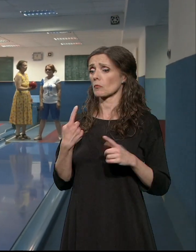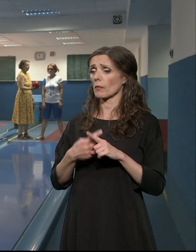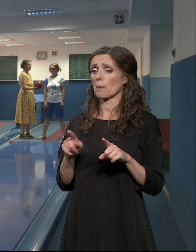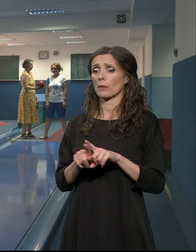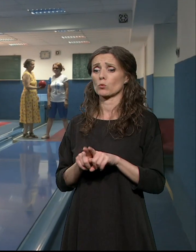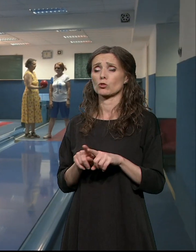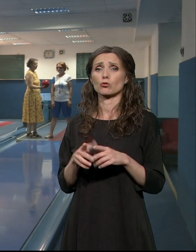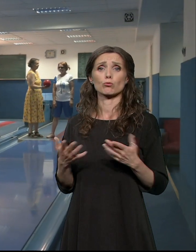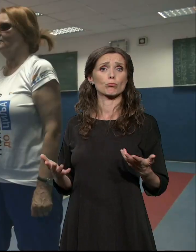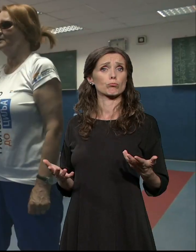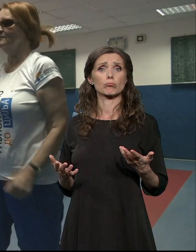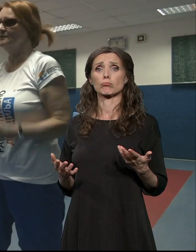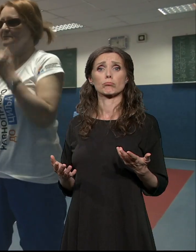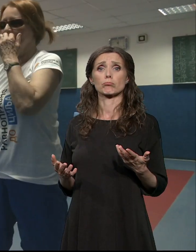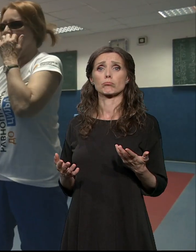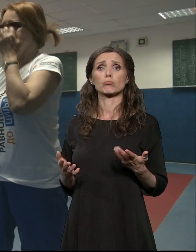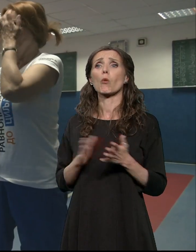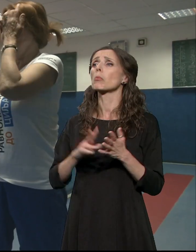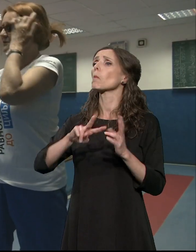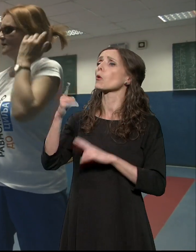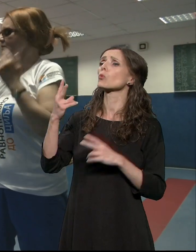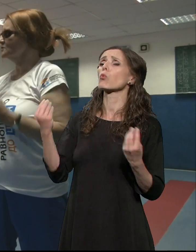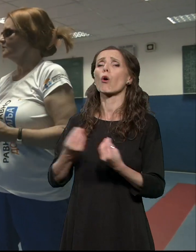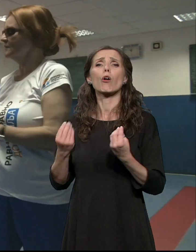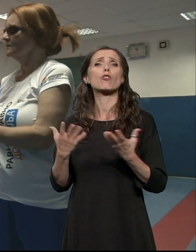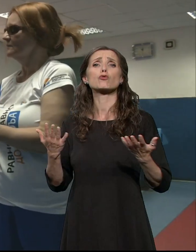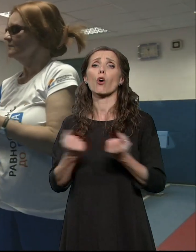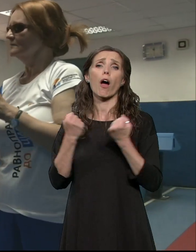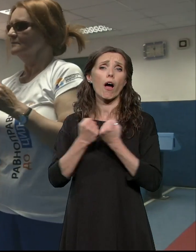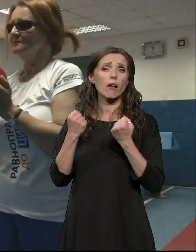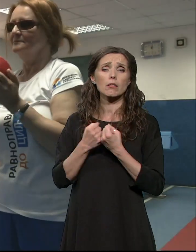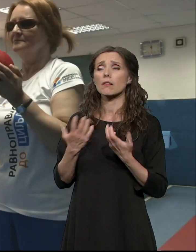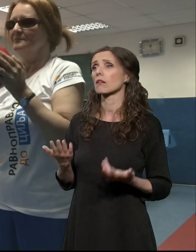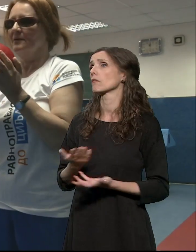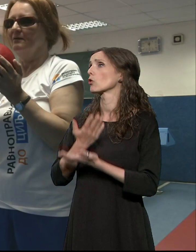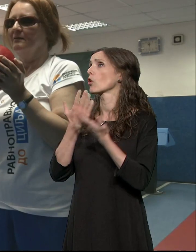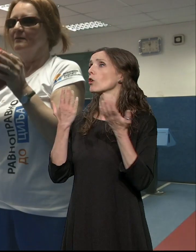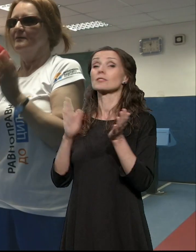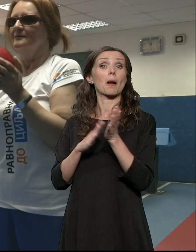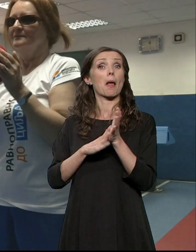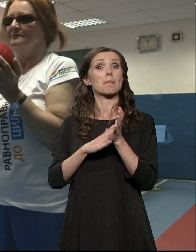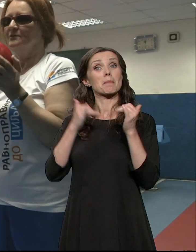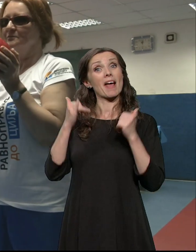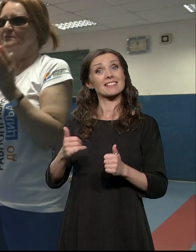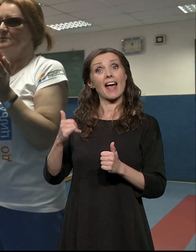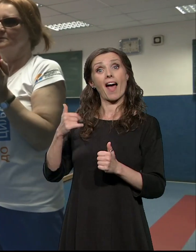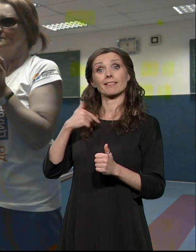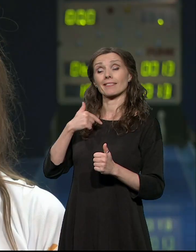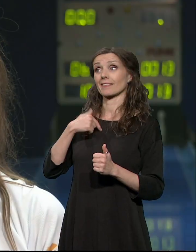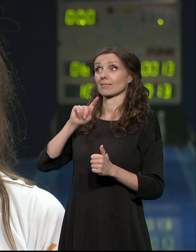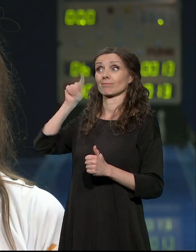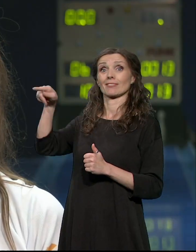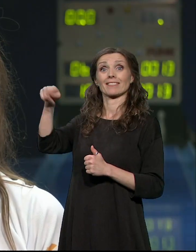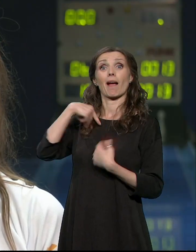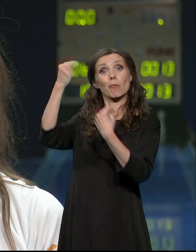Također odlazim i na neke druge aktivnosti. Evo recimo idem sad na kurs italijanskog i